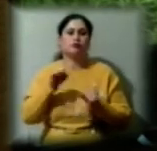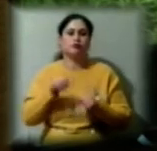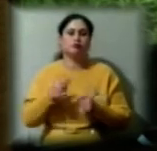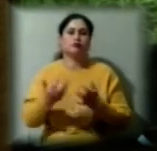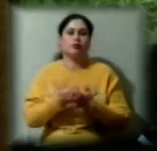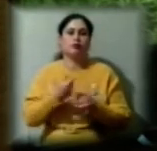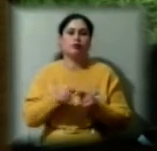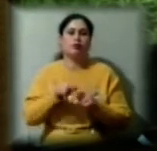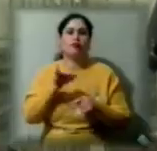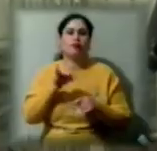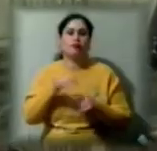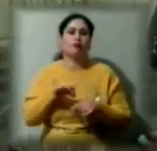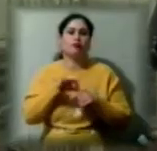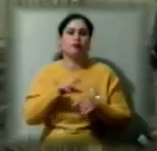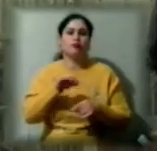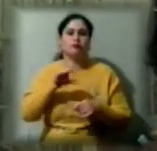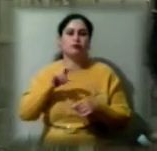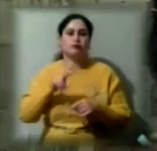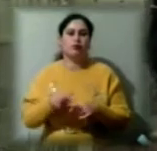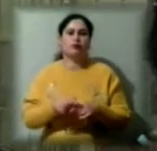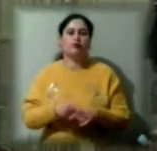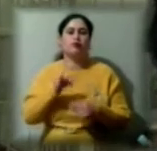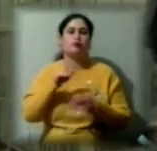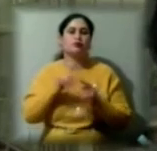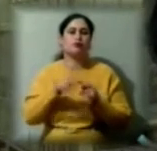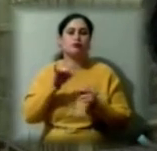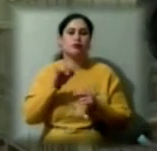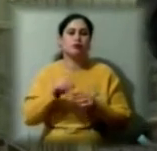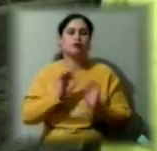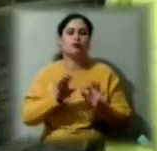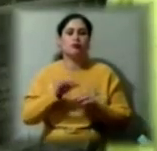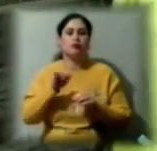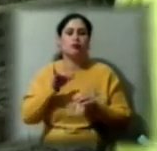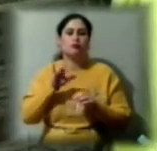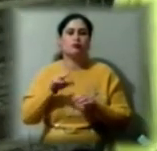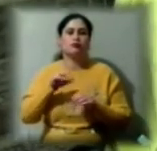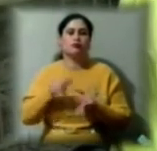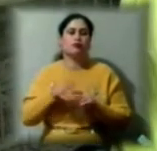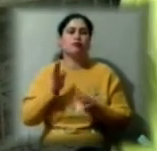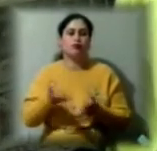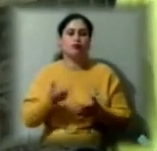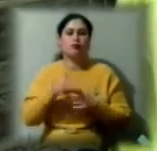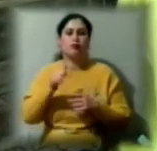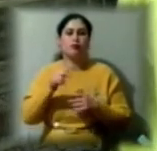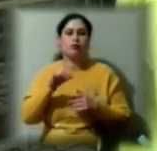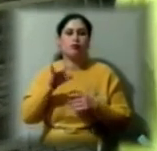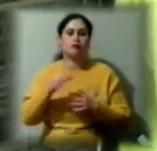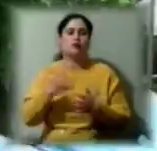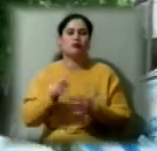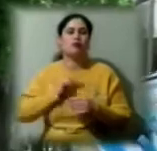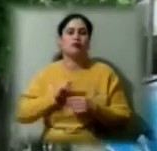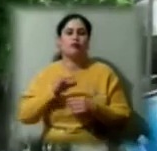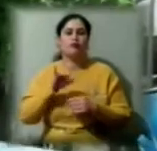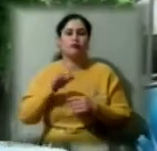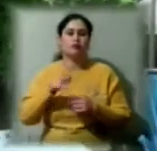проведення фестивалю. По завершенні карантину, розповідають організатори фестивалю, відбудеться гала-концерт, на якому роботи фіналістів глядачі зможуть